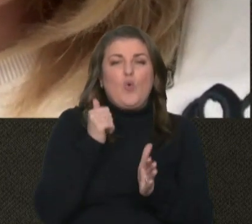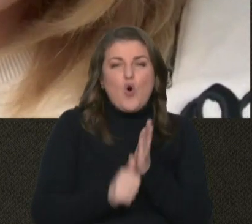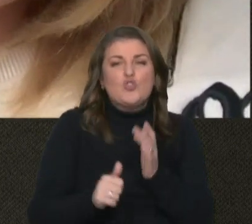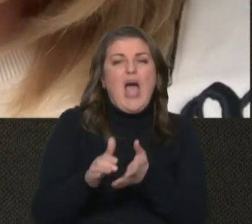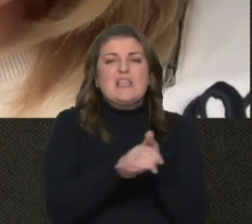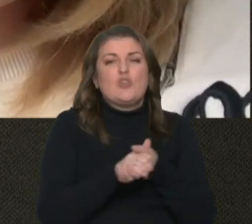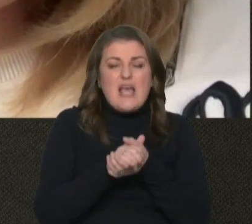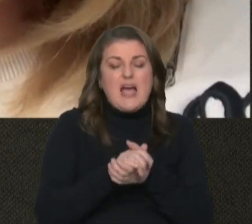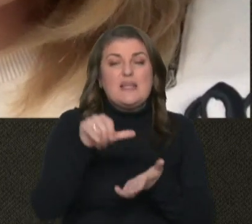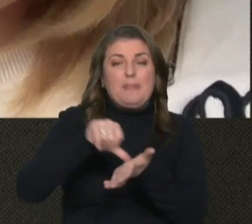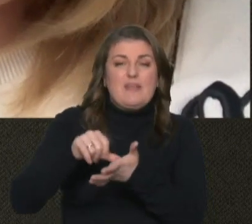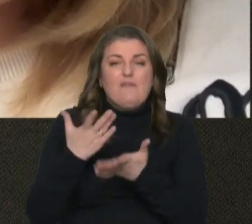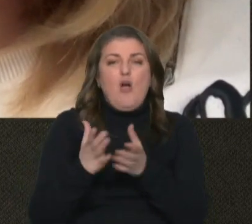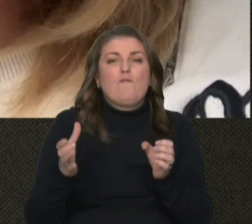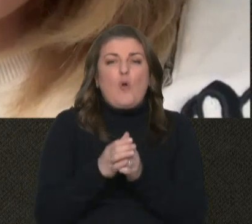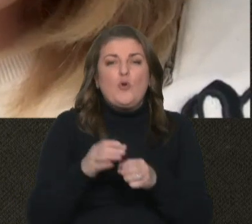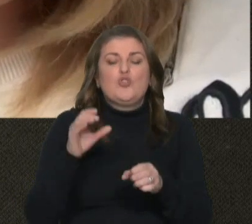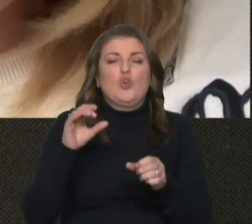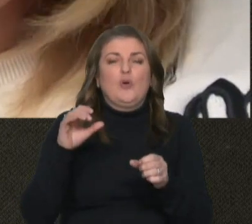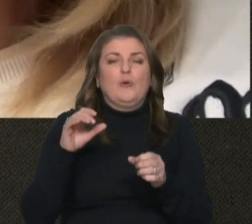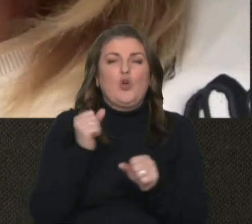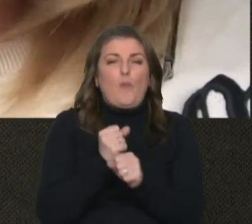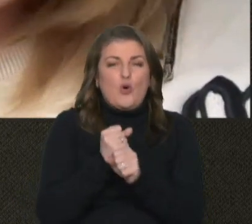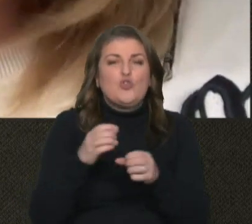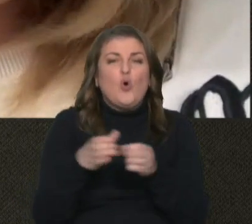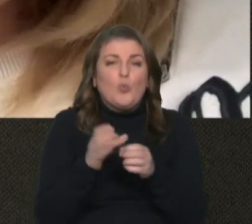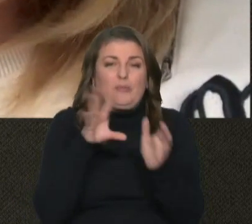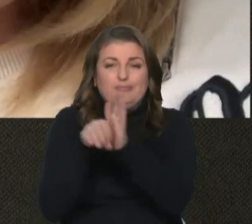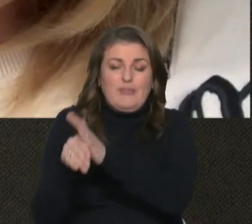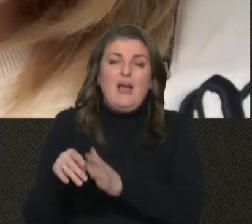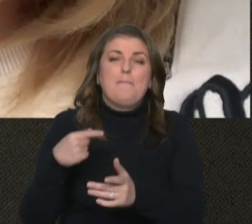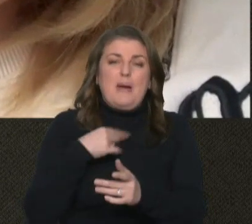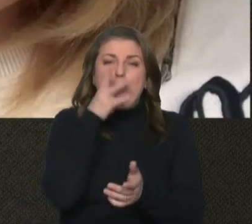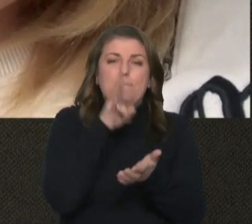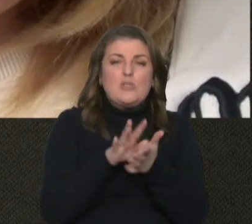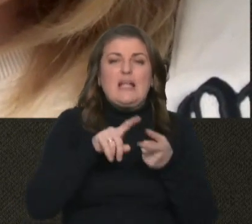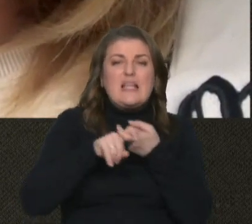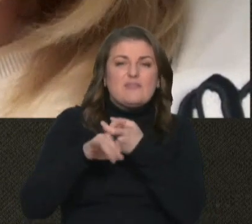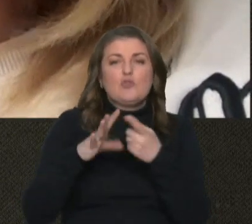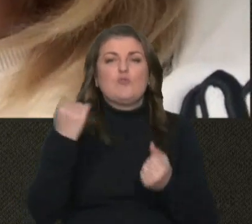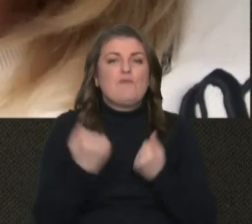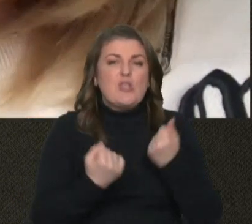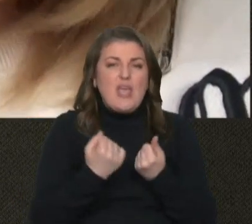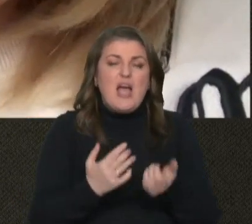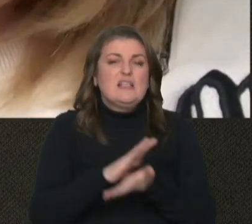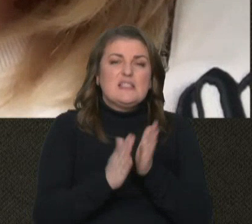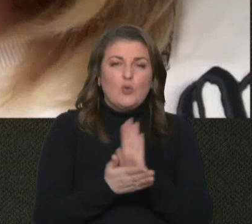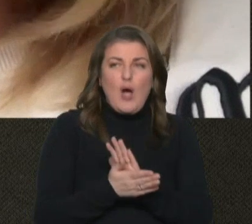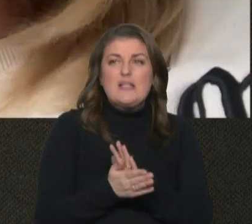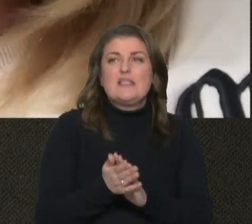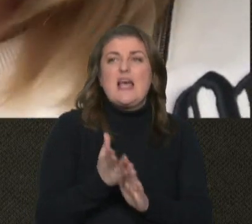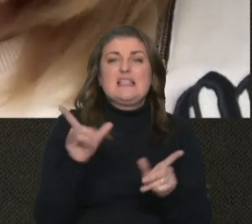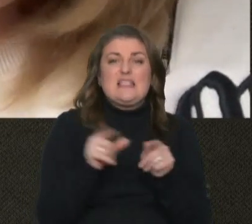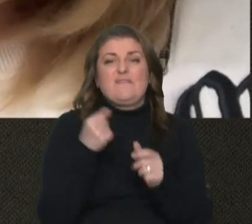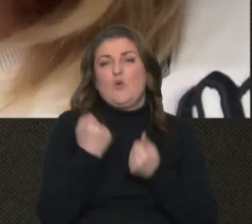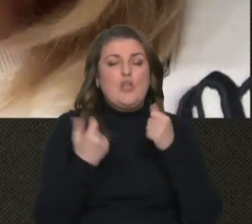представники, які є в робочих групах стосовно цієї ситуації. Ми постійно на зв'язку з водіями, ситуація з